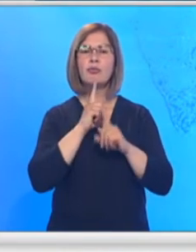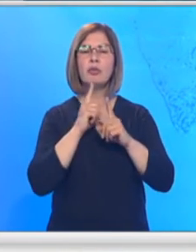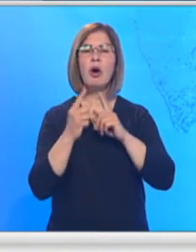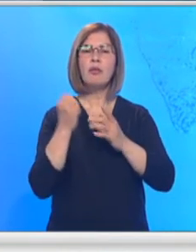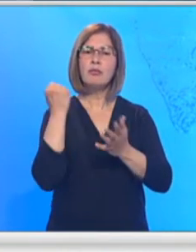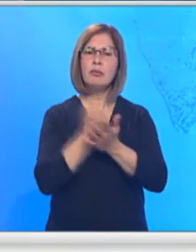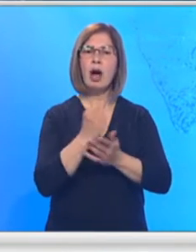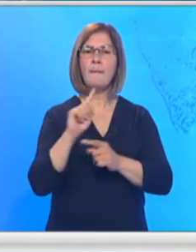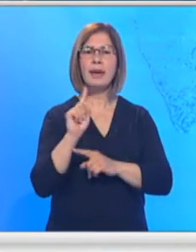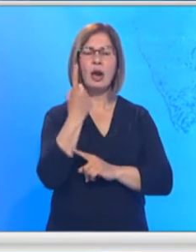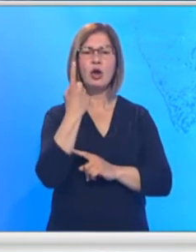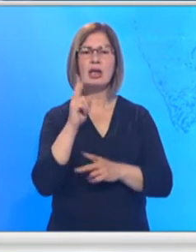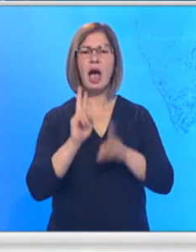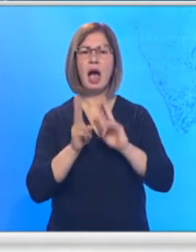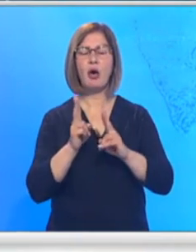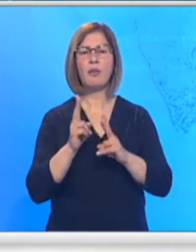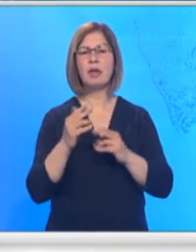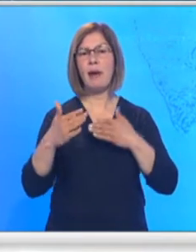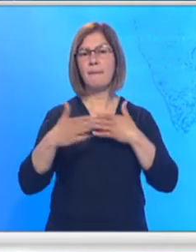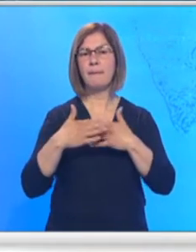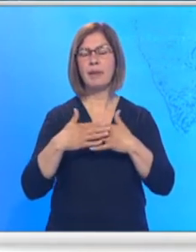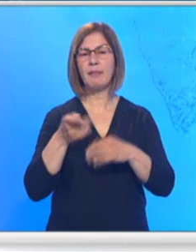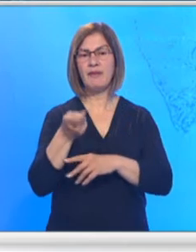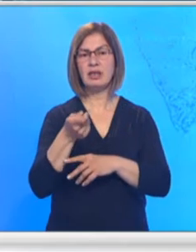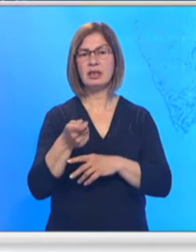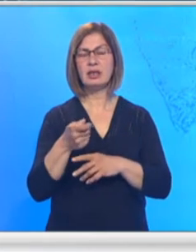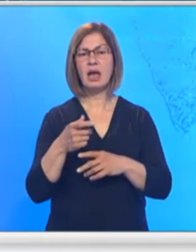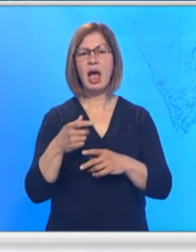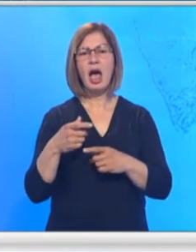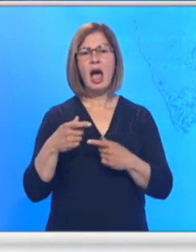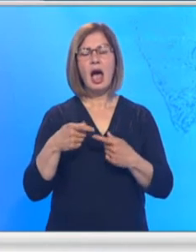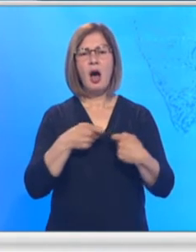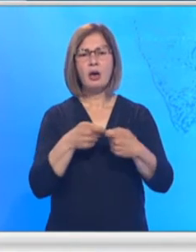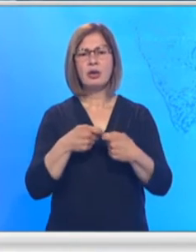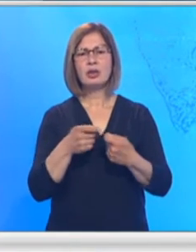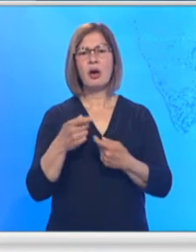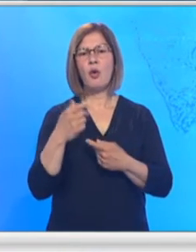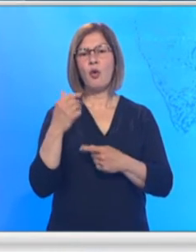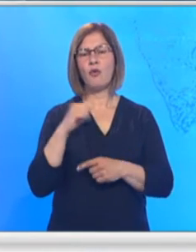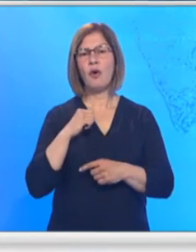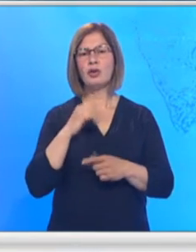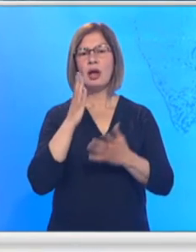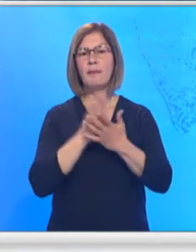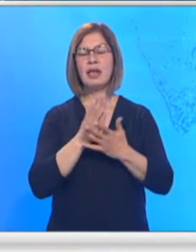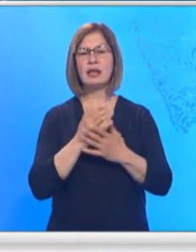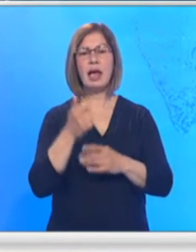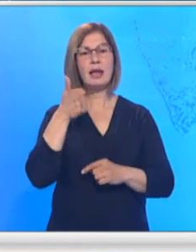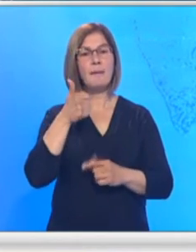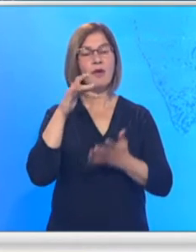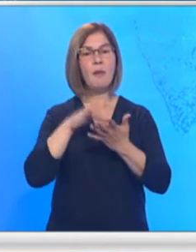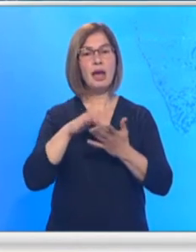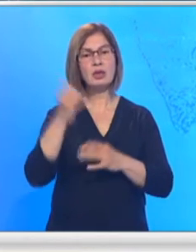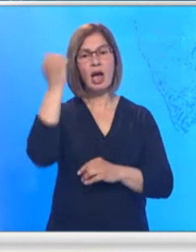bilo je neophodno kako bi se krenulo sa investicijom i važnim projektima u Vojvodini, a to će ovog buta biti i Kamenica 3,